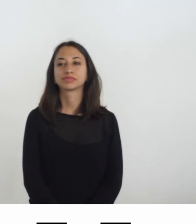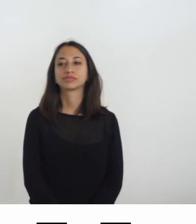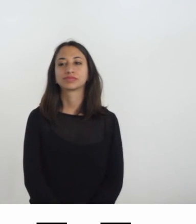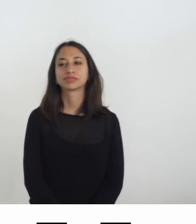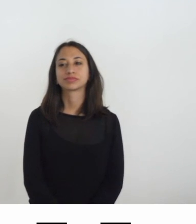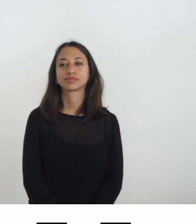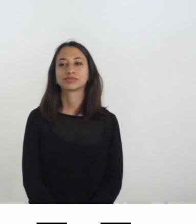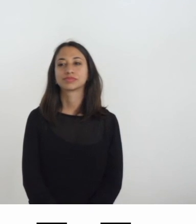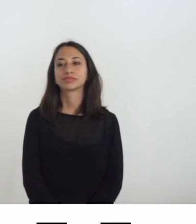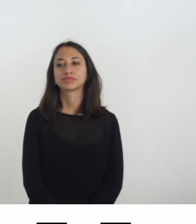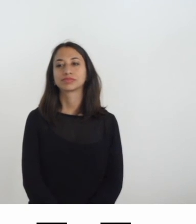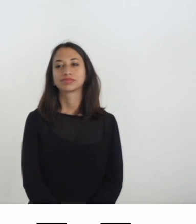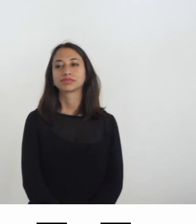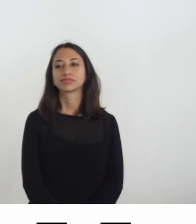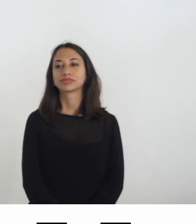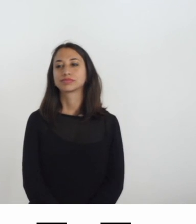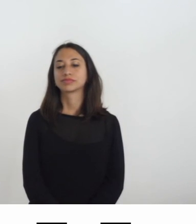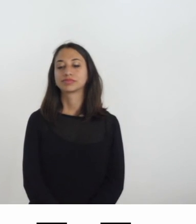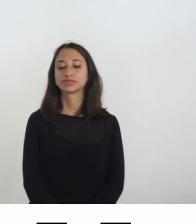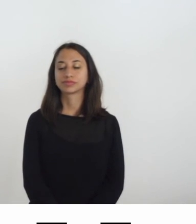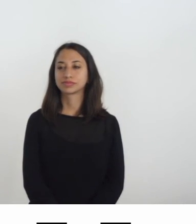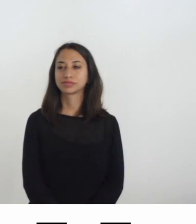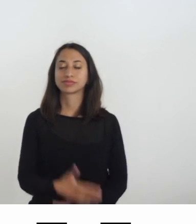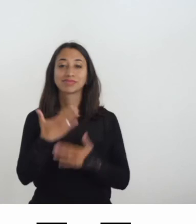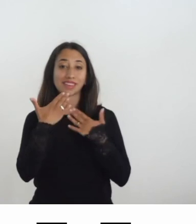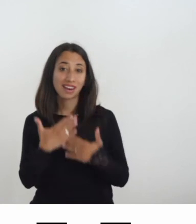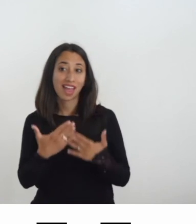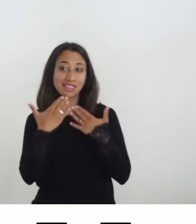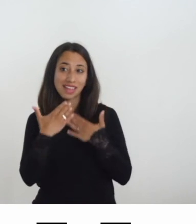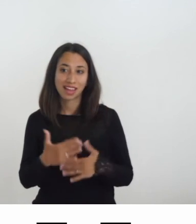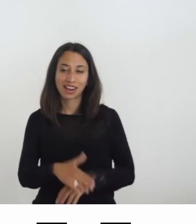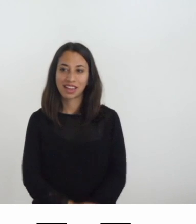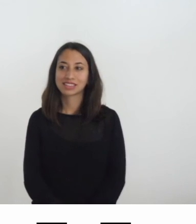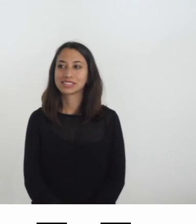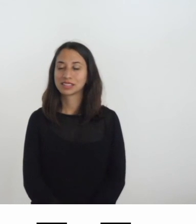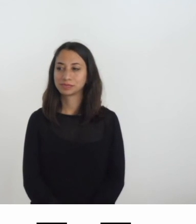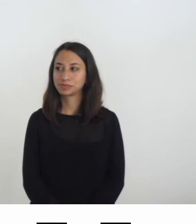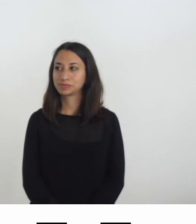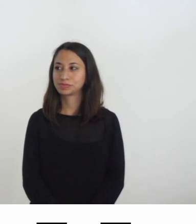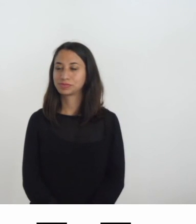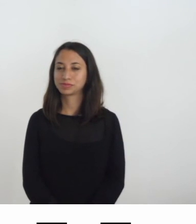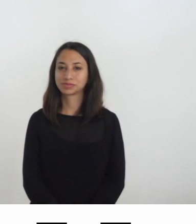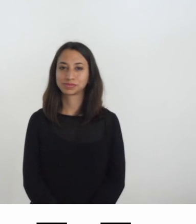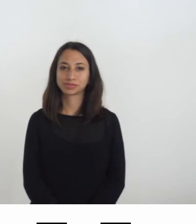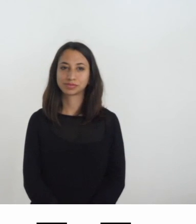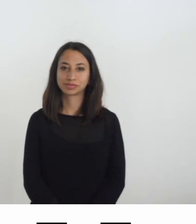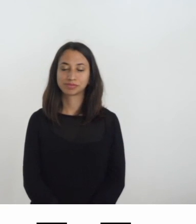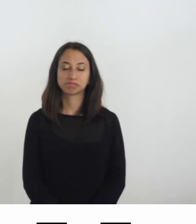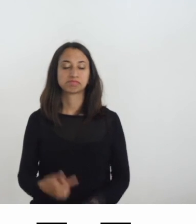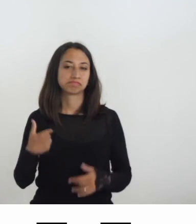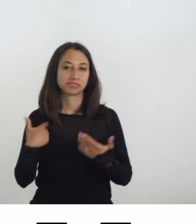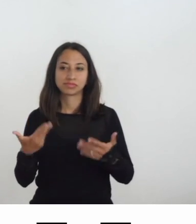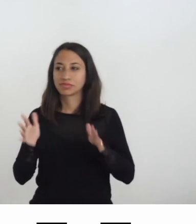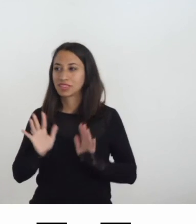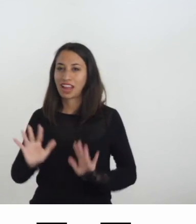grazie grazie alla professoressa Ricò e io vi lascio